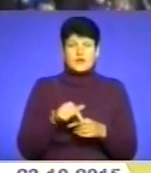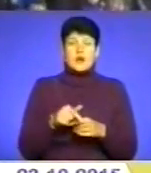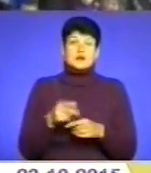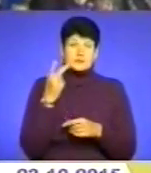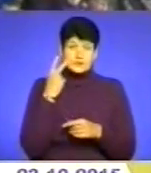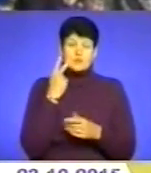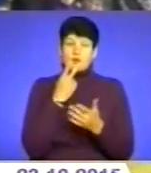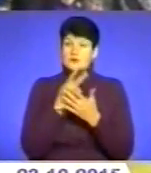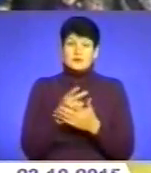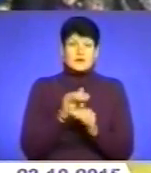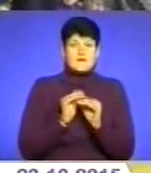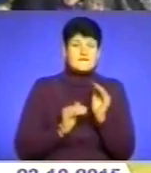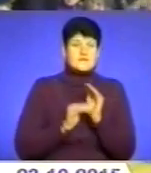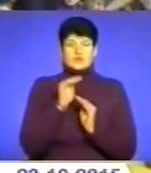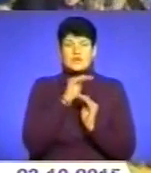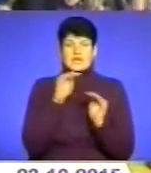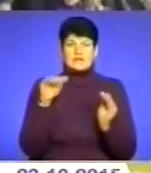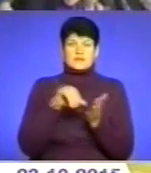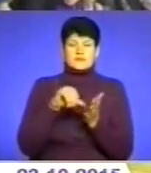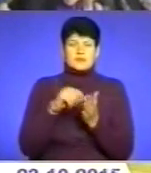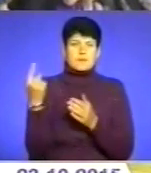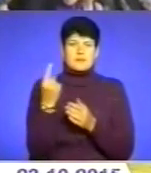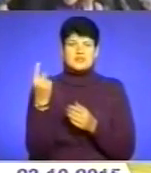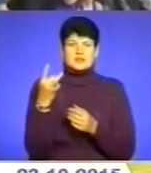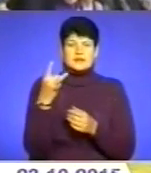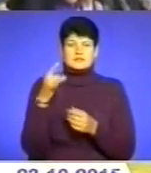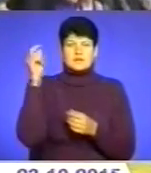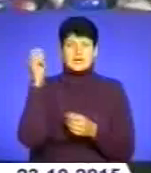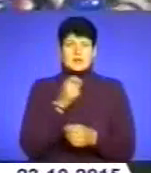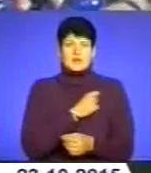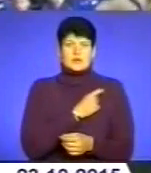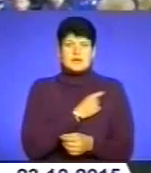показували високий рівень виступів. Вперше у Збараж прибули і Одесити.